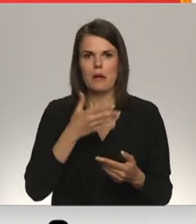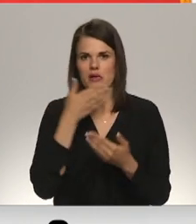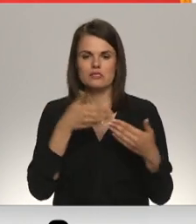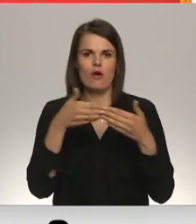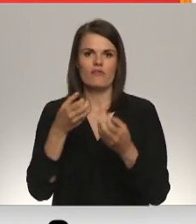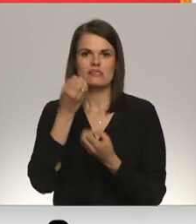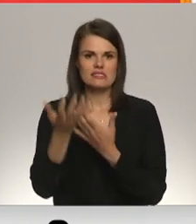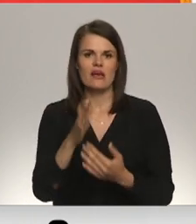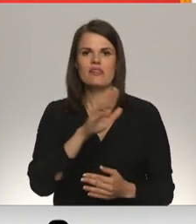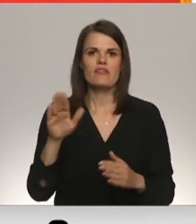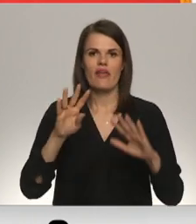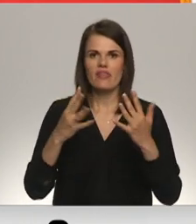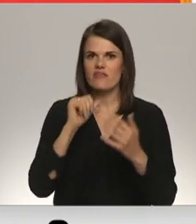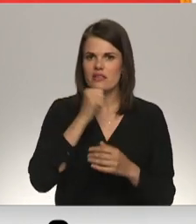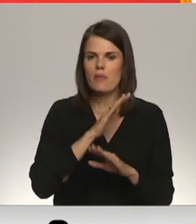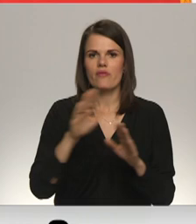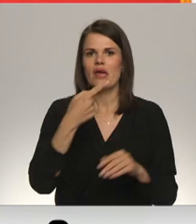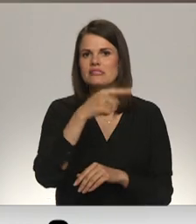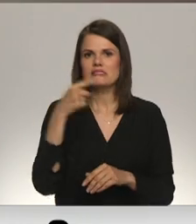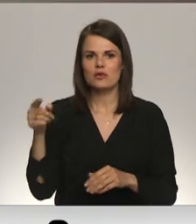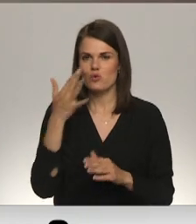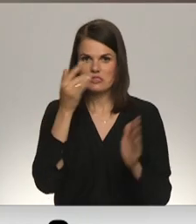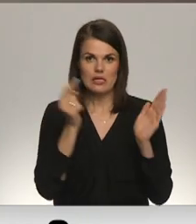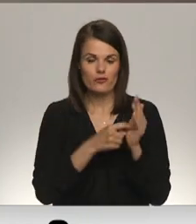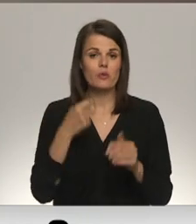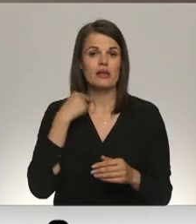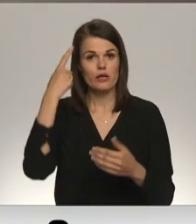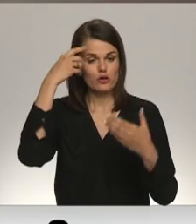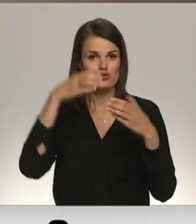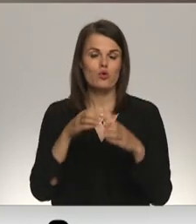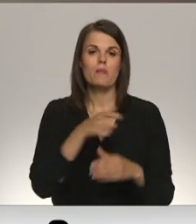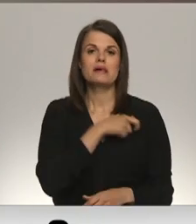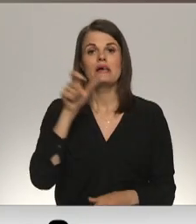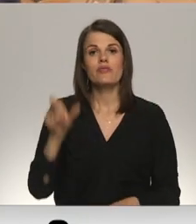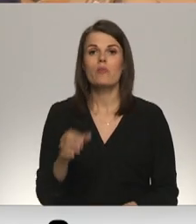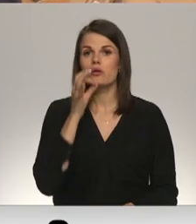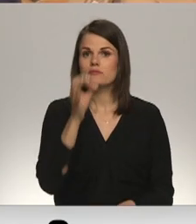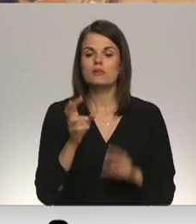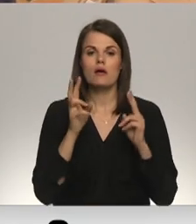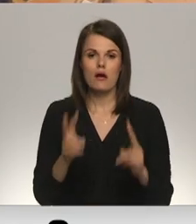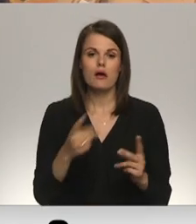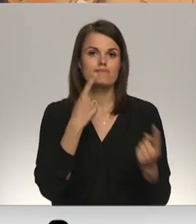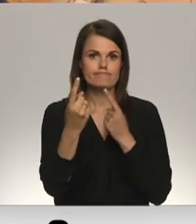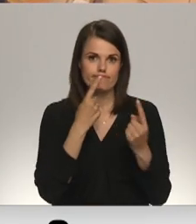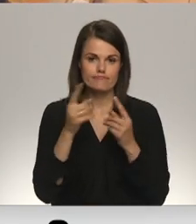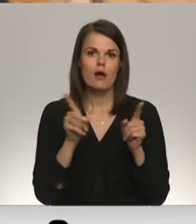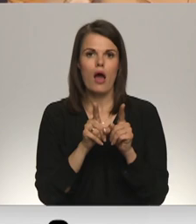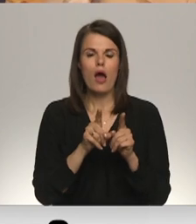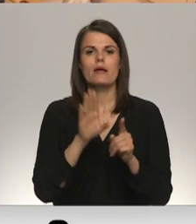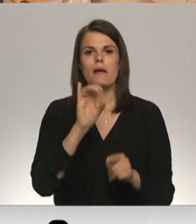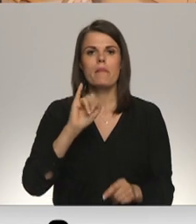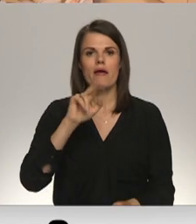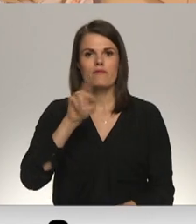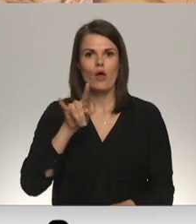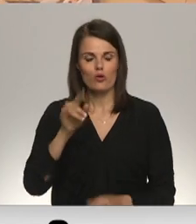zied ne devītajā mājā, ne arī citos datumos. Rīgas domas deputāts Dāvis Stals atzīst, ka ir uzrunājis arī mei nardu mēteli